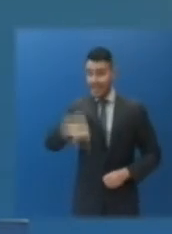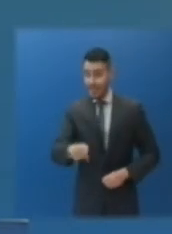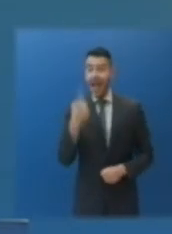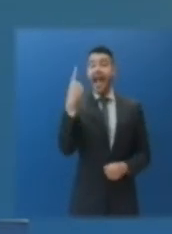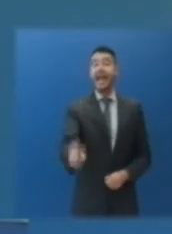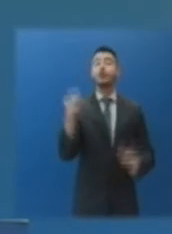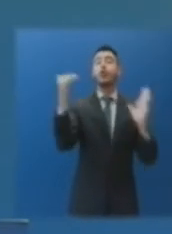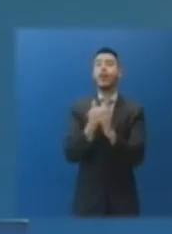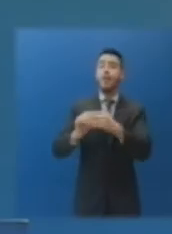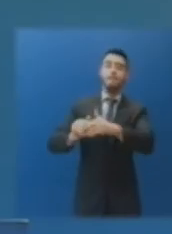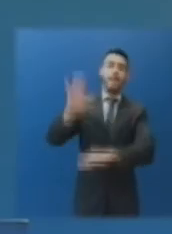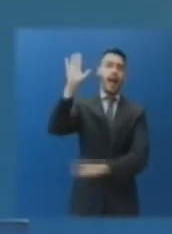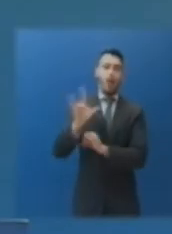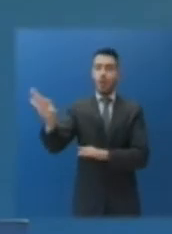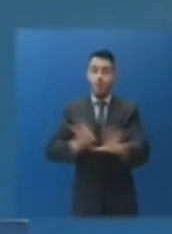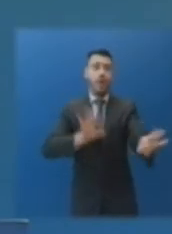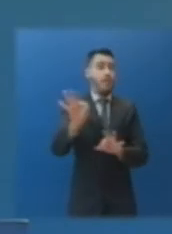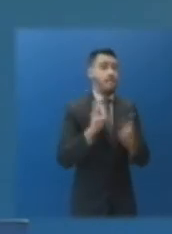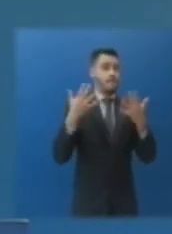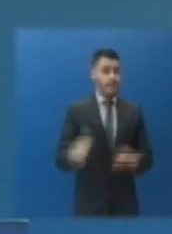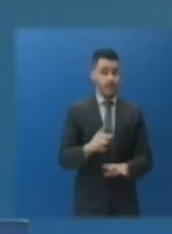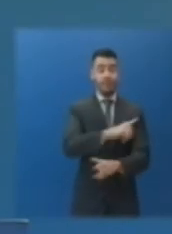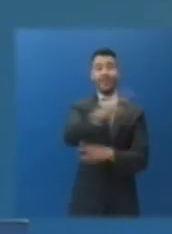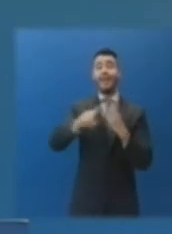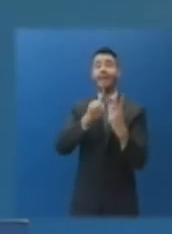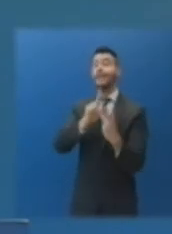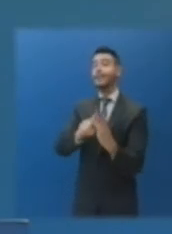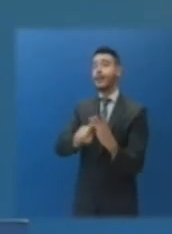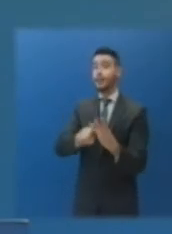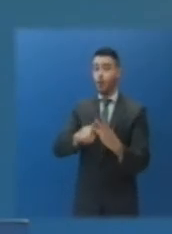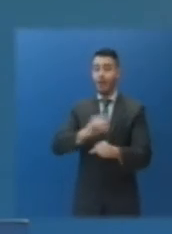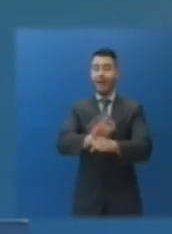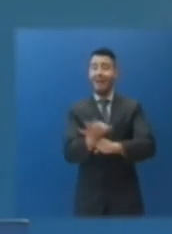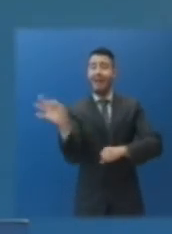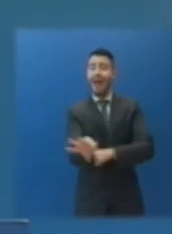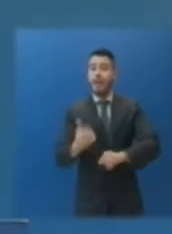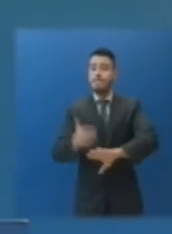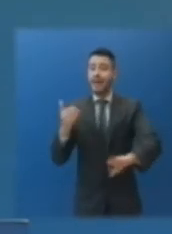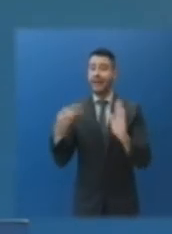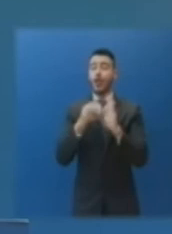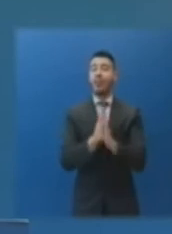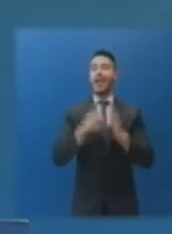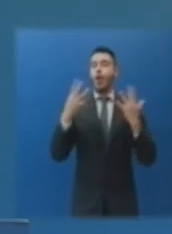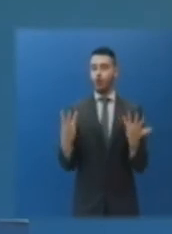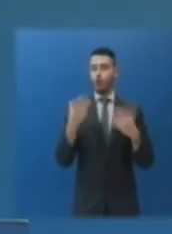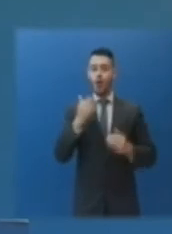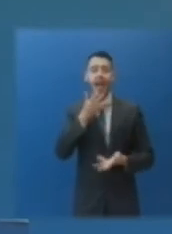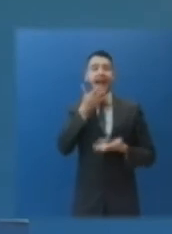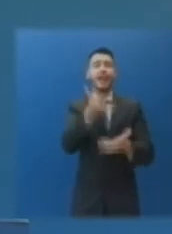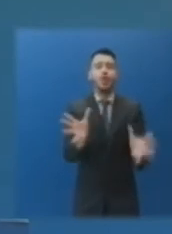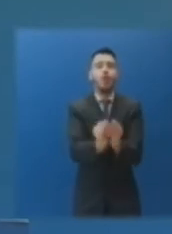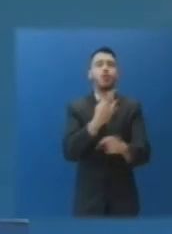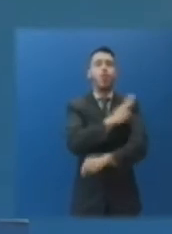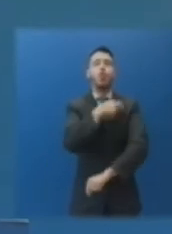τις 100.000. Και τρίτον, πριν από την πανδημία, για την ακρίβεια το 2018, δαπανήθηκαν για την υγεία